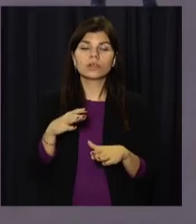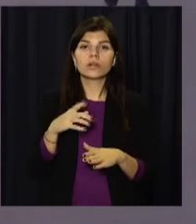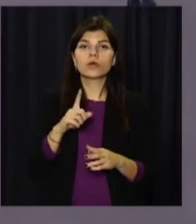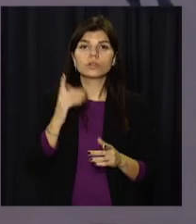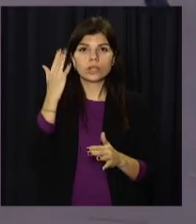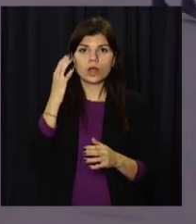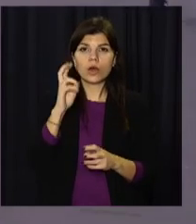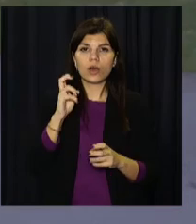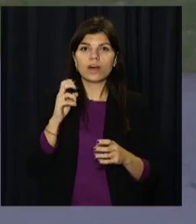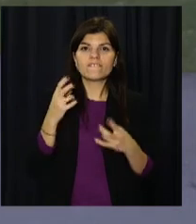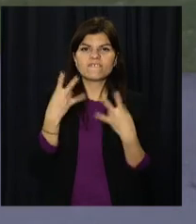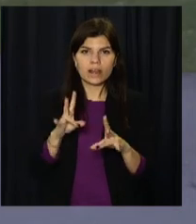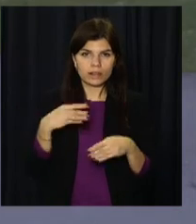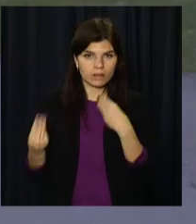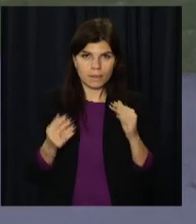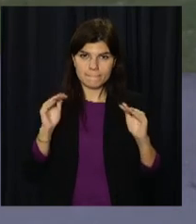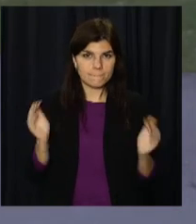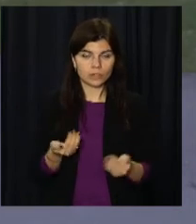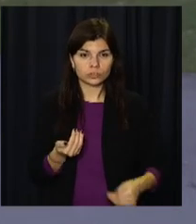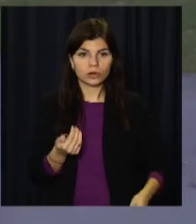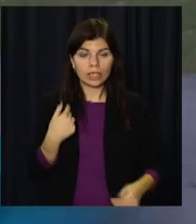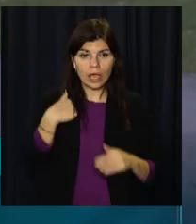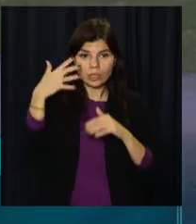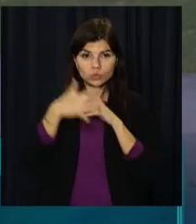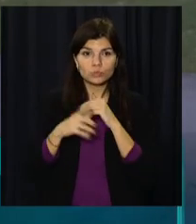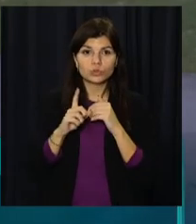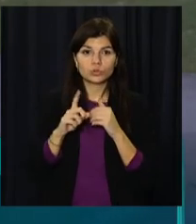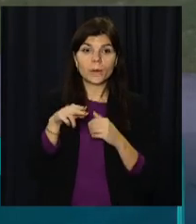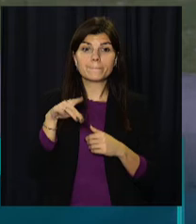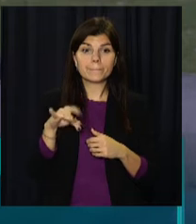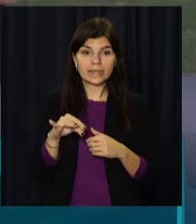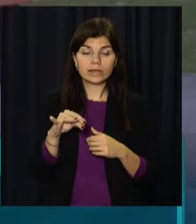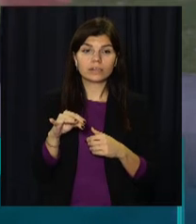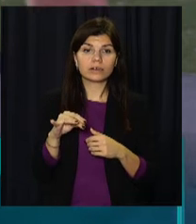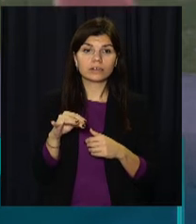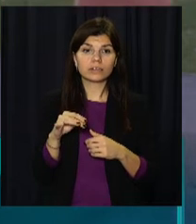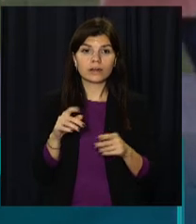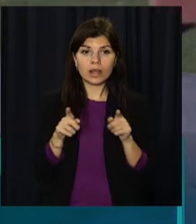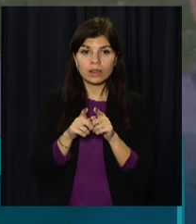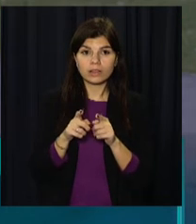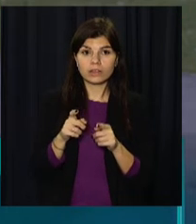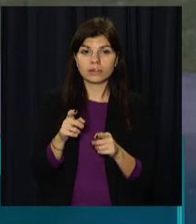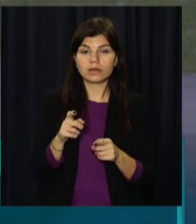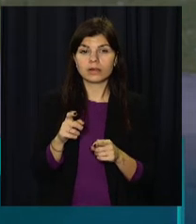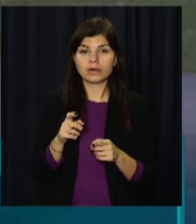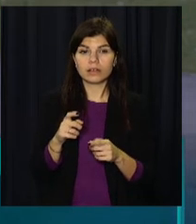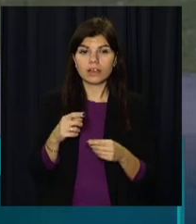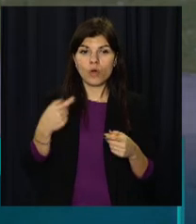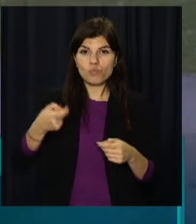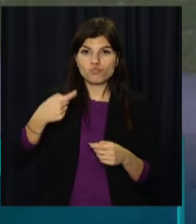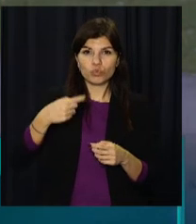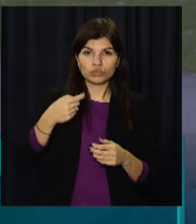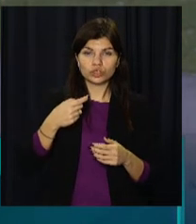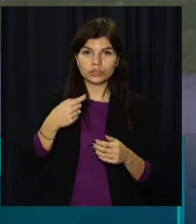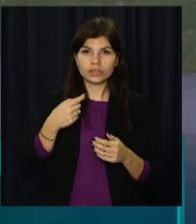перекладі нуль відходів. Я зрозуміла, що при мінімізації, мінімізувати сміття в